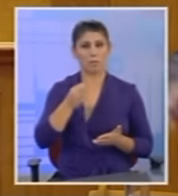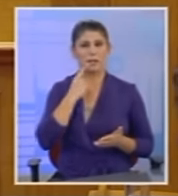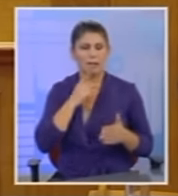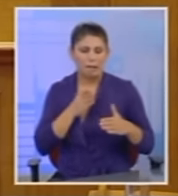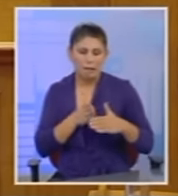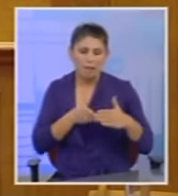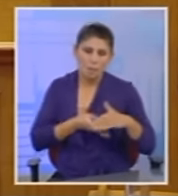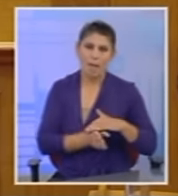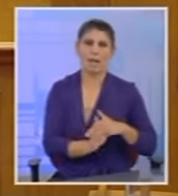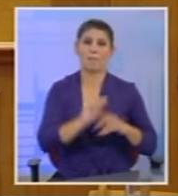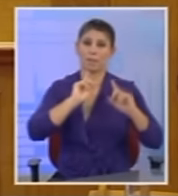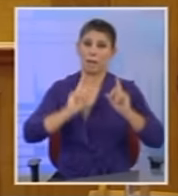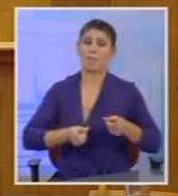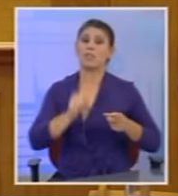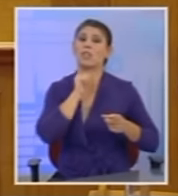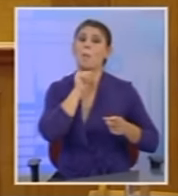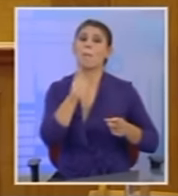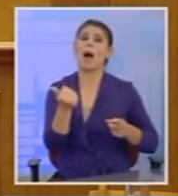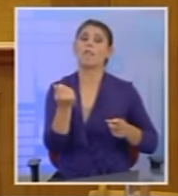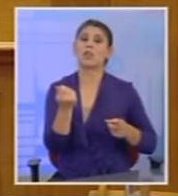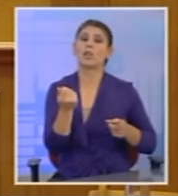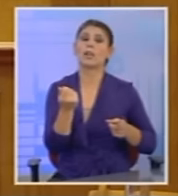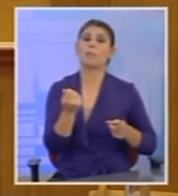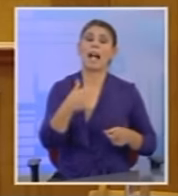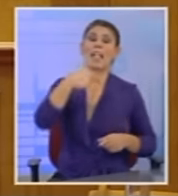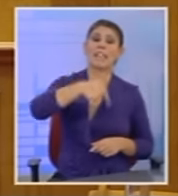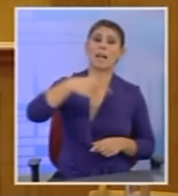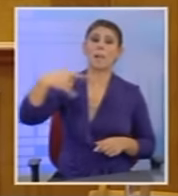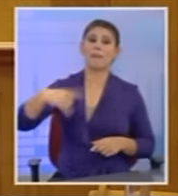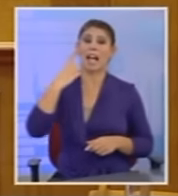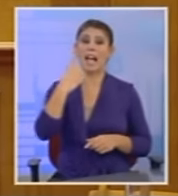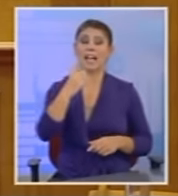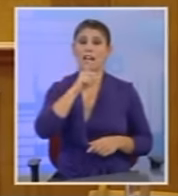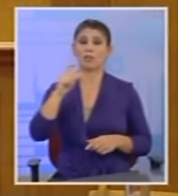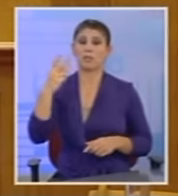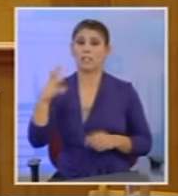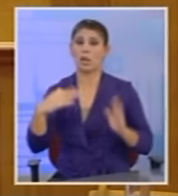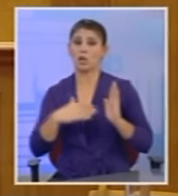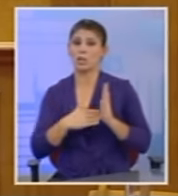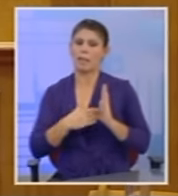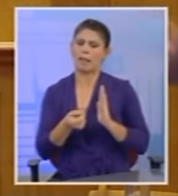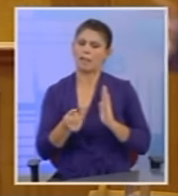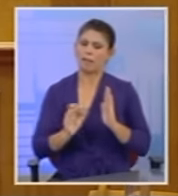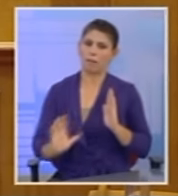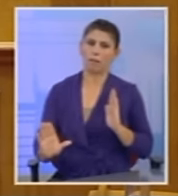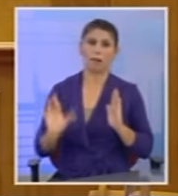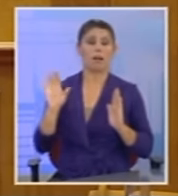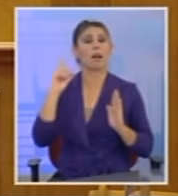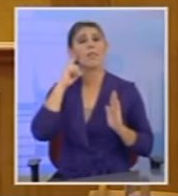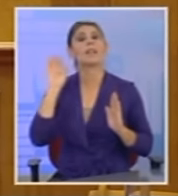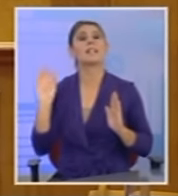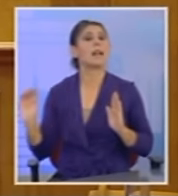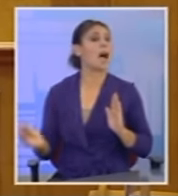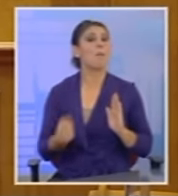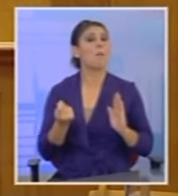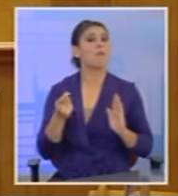απόφαση για το μαύρο χρήμα του Γιάννου Παπαντονίου και της σύζυγου του. Ένα εκατομμύριο τρακόσες χιλιάδες και κάτι ψηλά. Κανείς δεν ξέρει από πού ήρθανε.